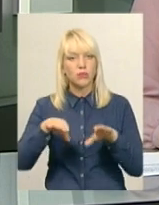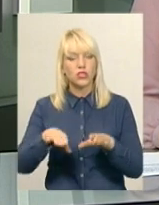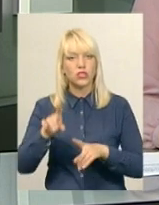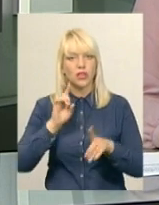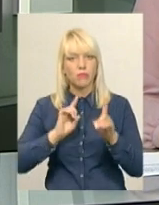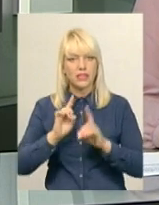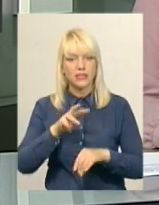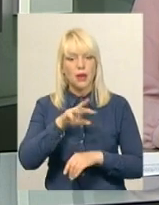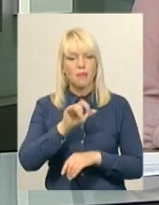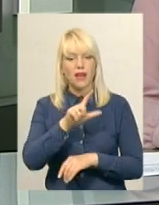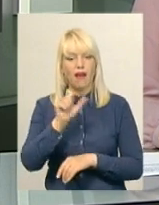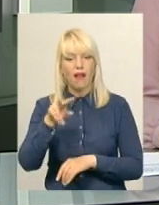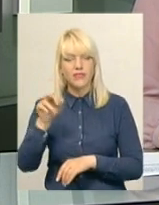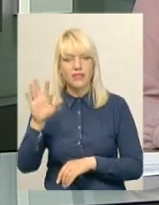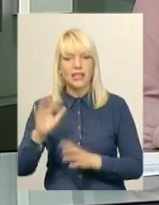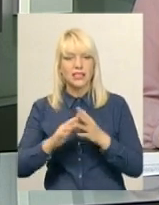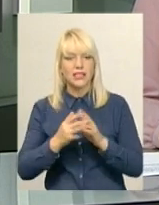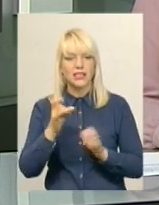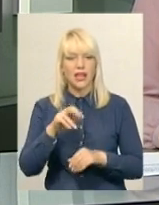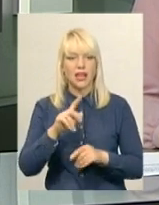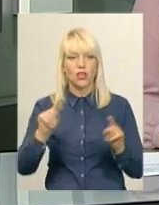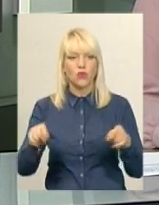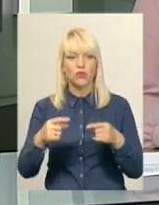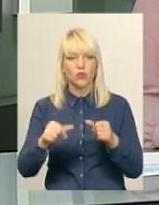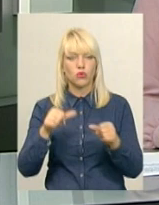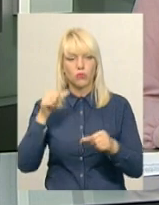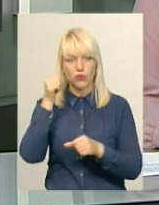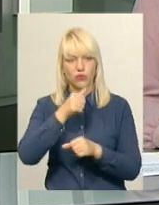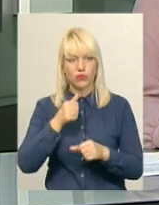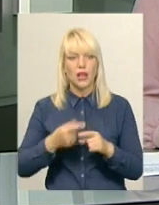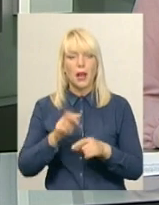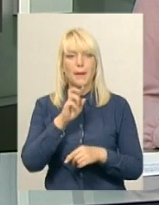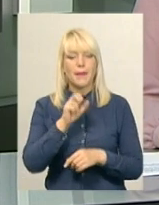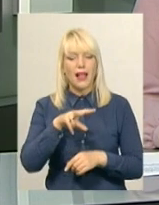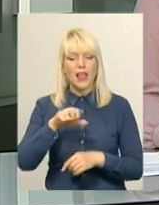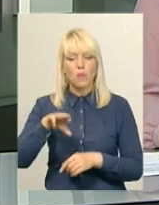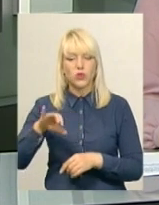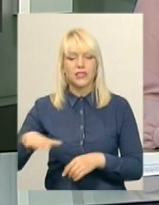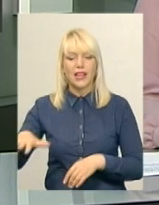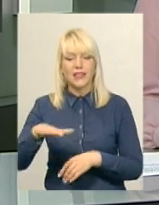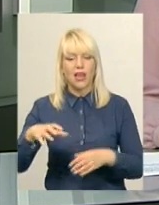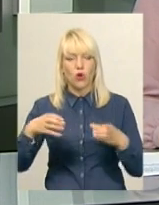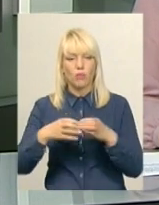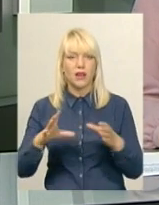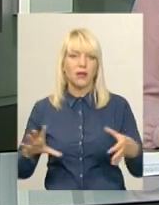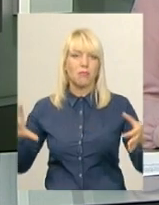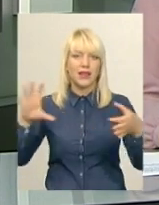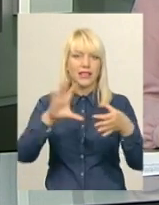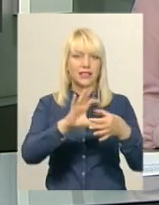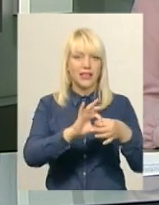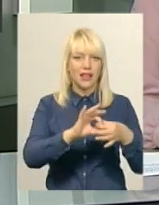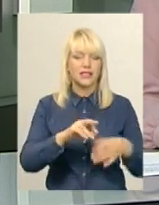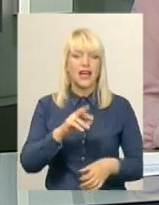сесії Михайлівська сільська рада і утворена півроку тому Баламутівська об'єднана тергромада приєднаються до Ярмеленецької